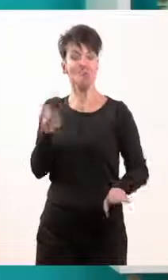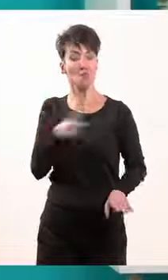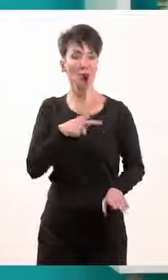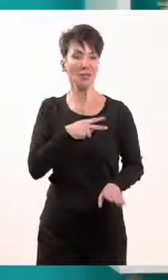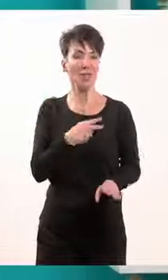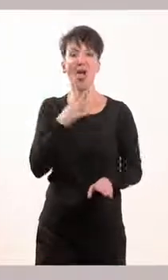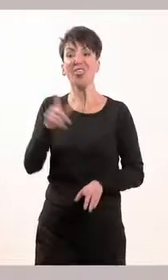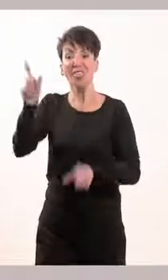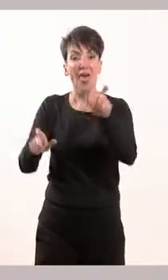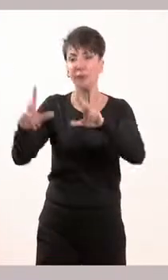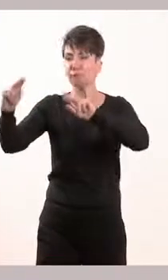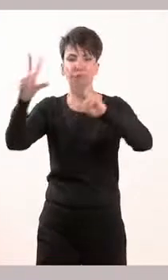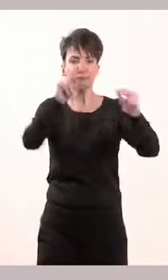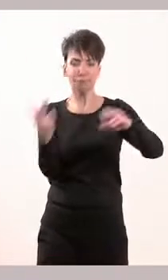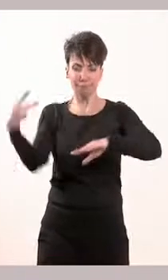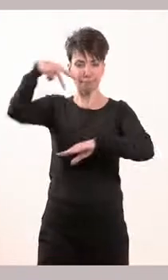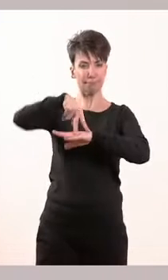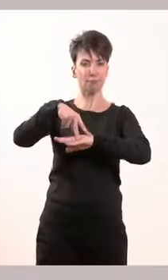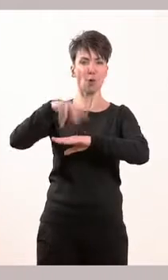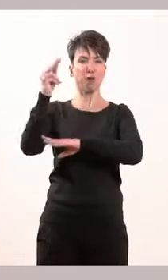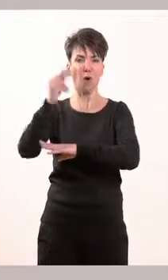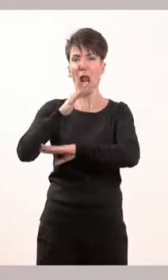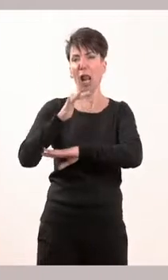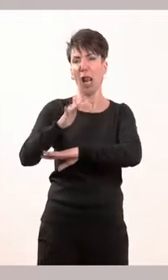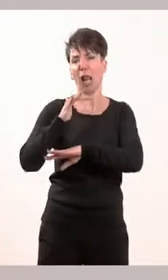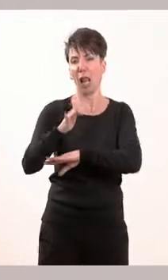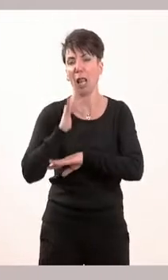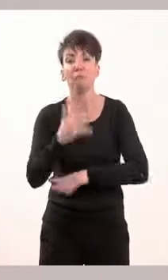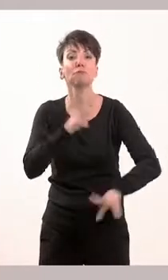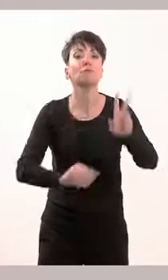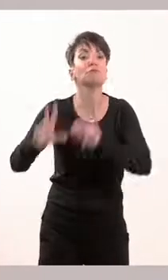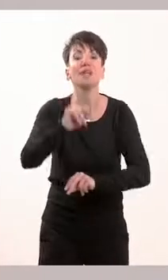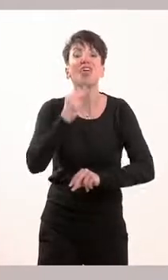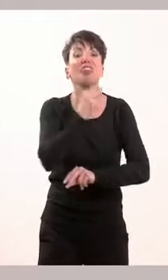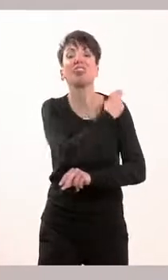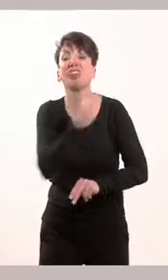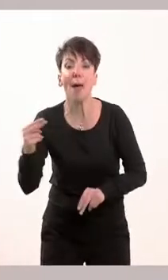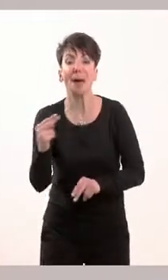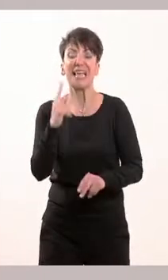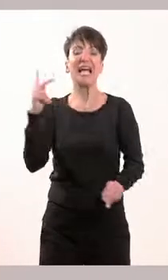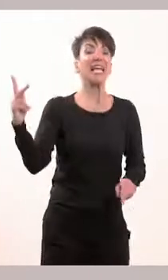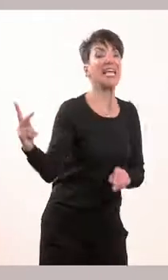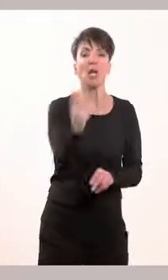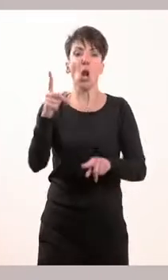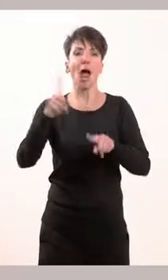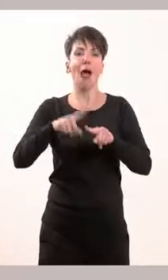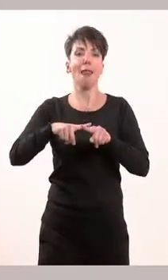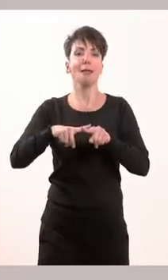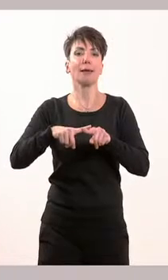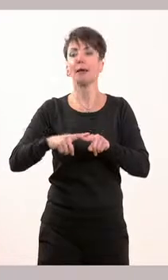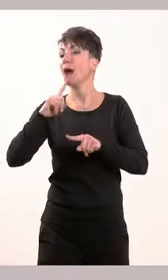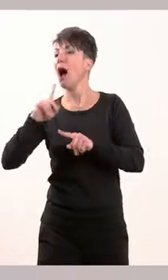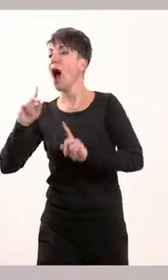αποφασίζουν για τα μεγάλα ζητήματα που αφορούν την ελληνική κοινωνία. Συζητούν και